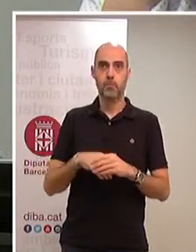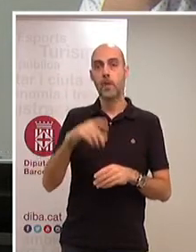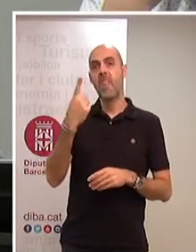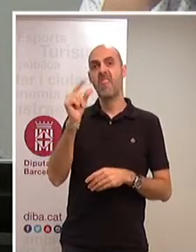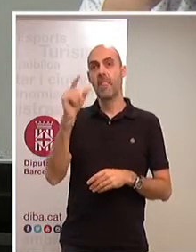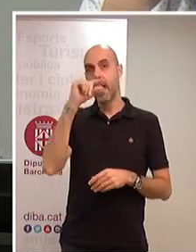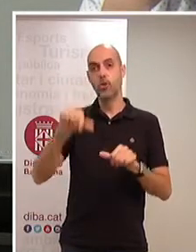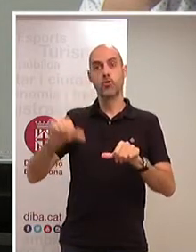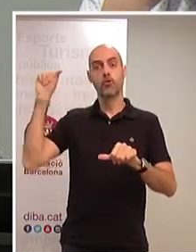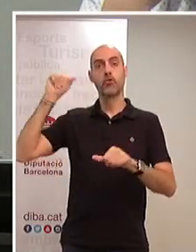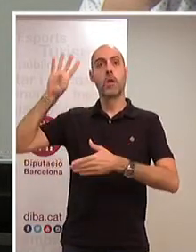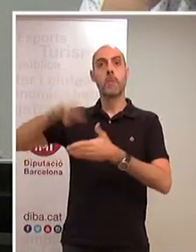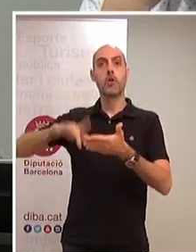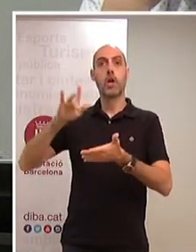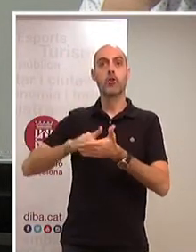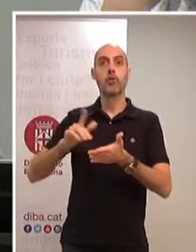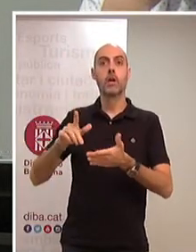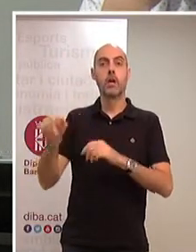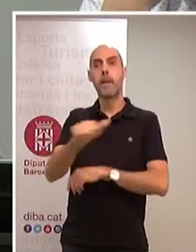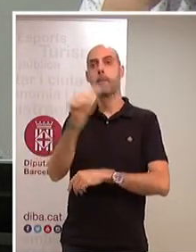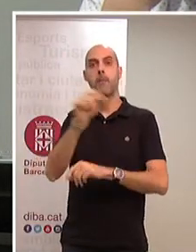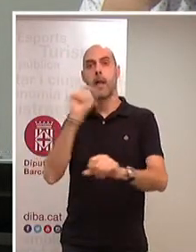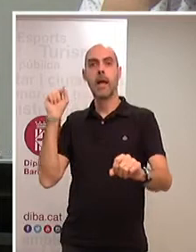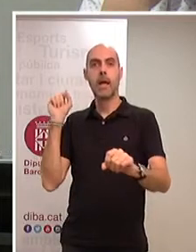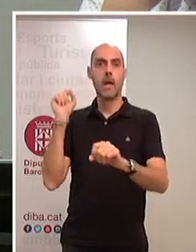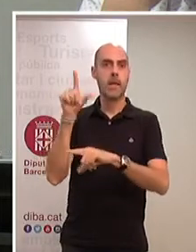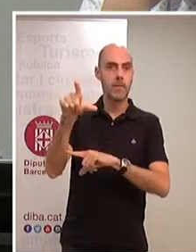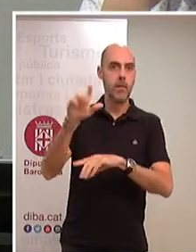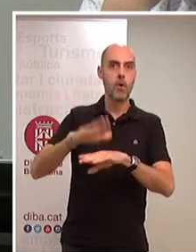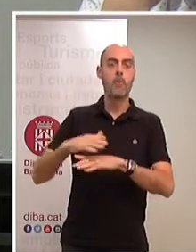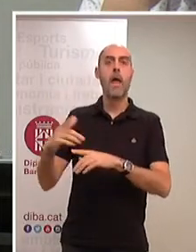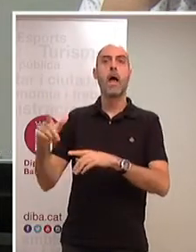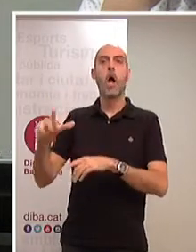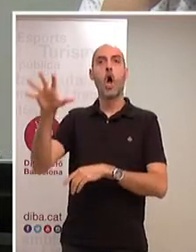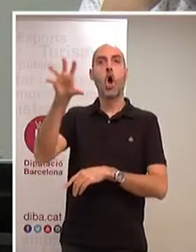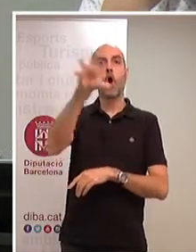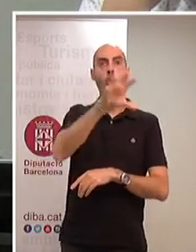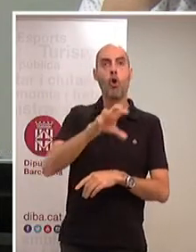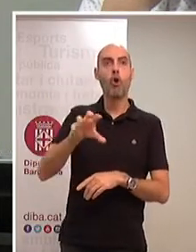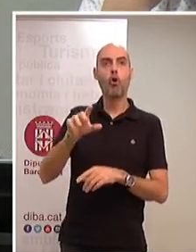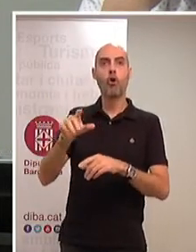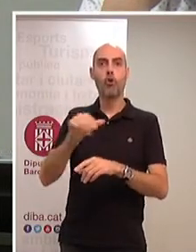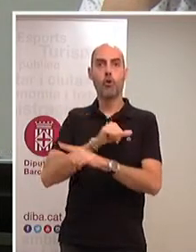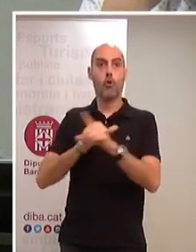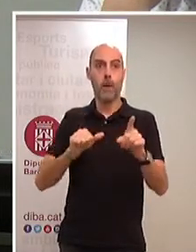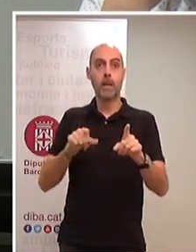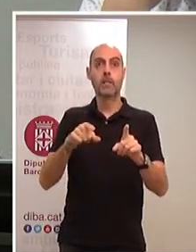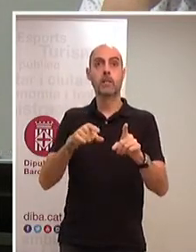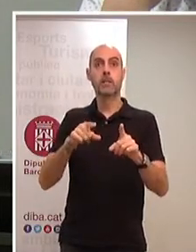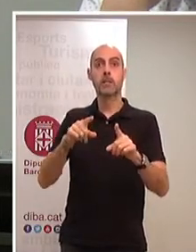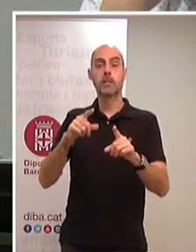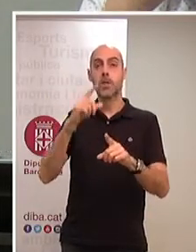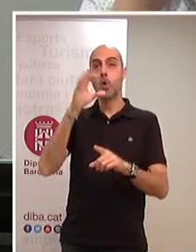a Barcelona es produïa la primera trucada telefònica a les nostres comarques. Un segle després, la Diputació de